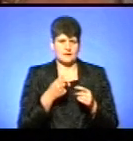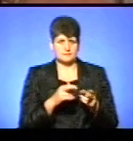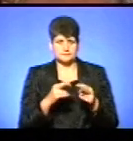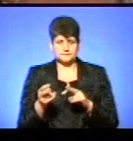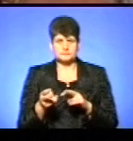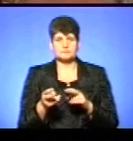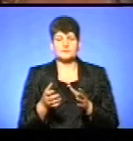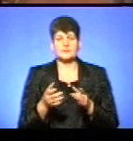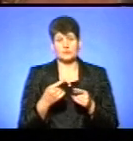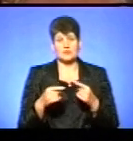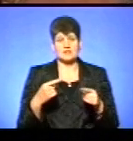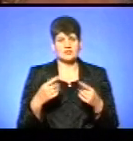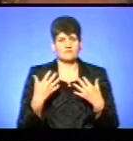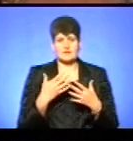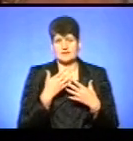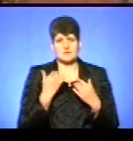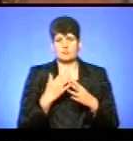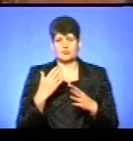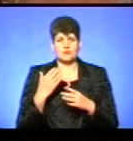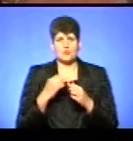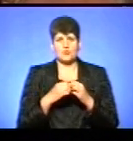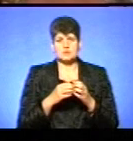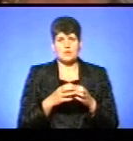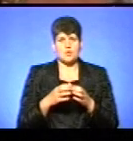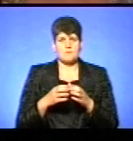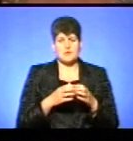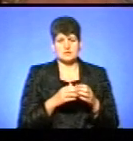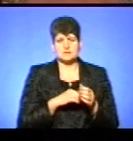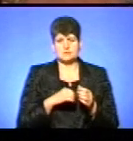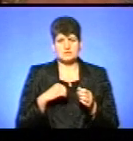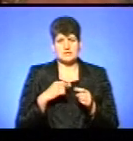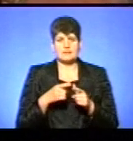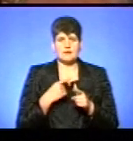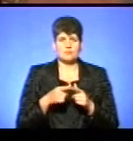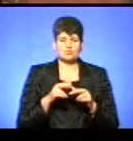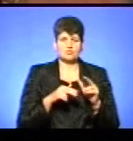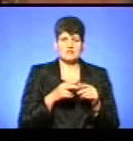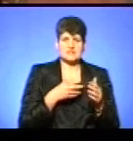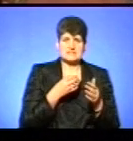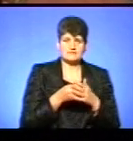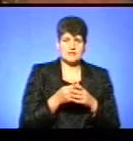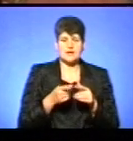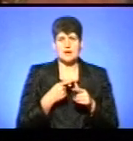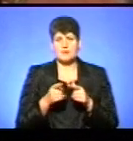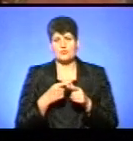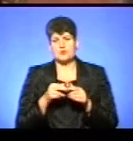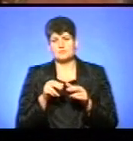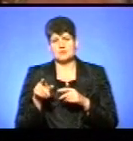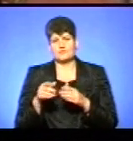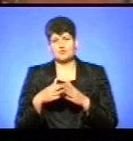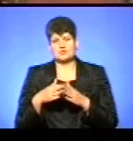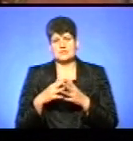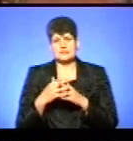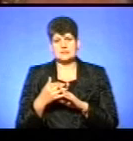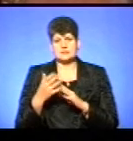врешта, вже немає почерговості, вже кожна громада самостійно або збудувала свій храм, або пішла десь в сусіднє село до є